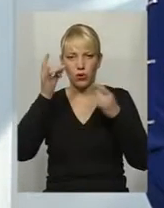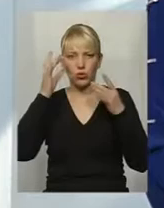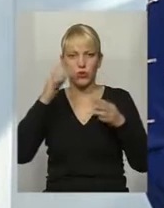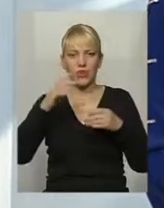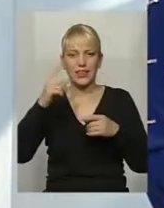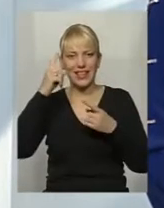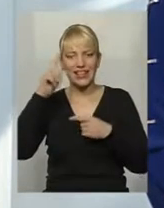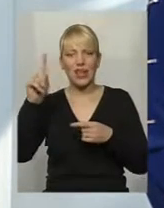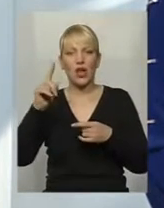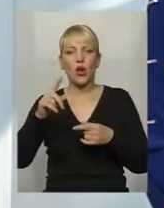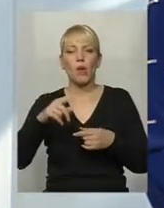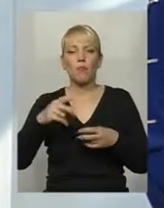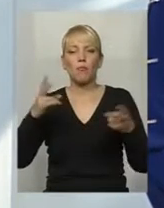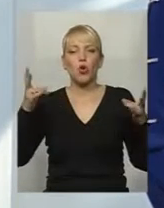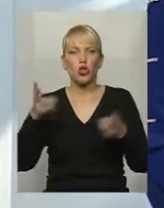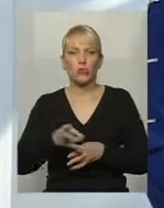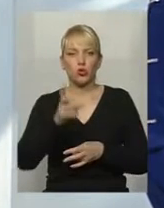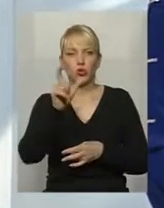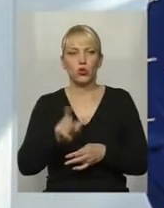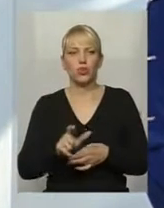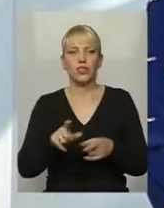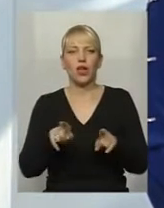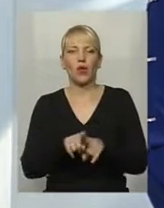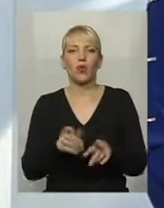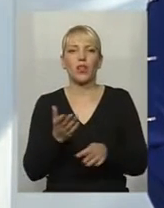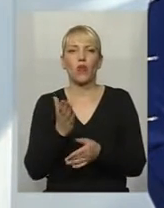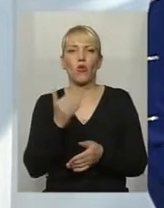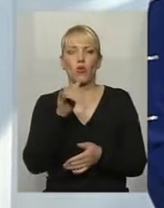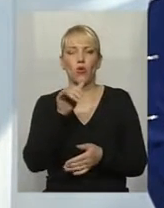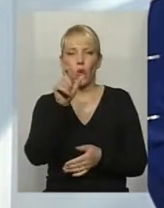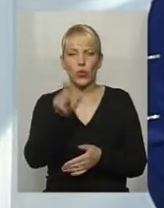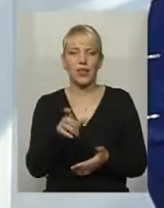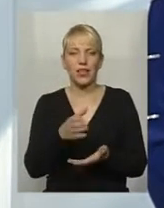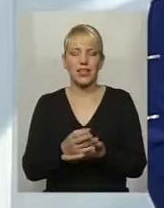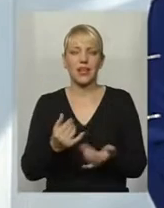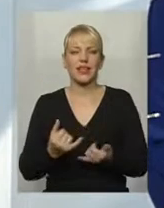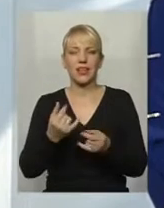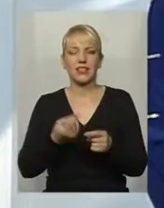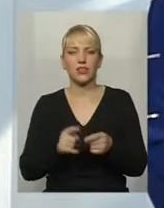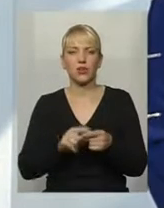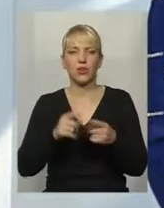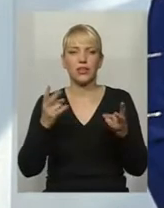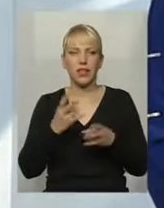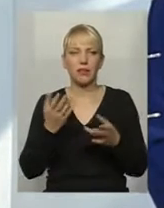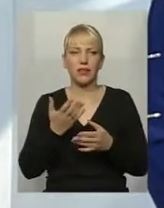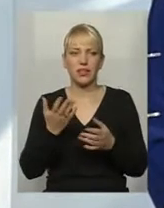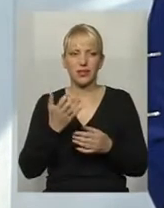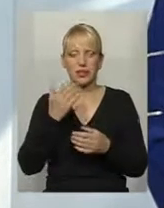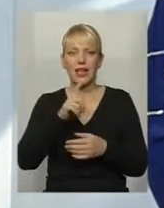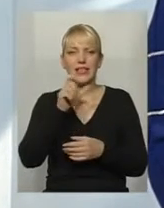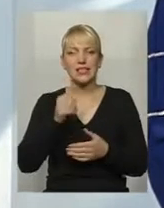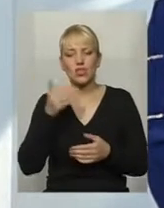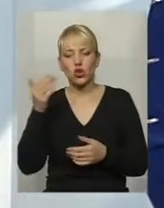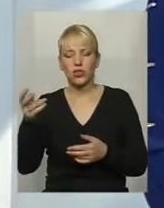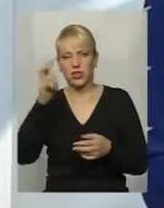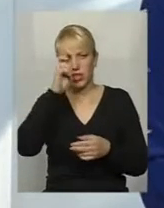потрібності людини такої, як вона є. І для цього ж варто певні якісь зі сторони держави чи